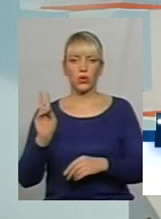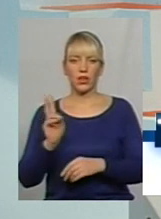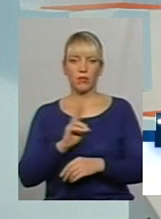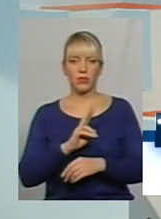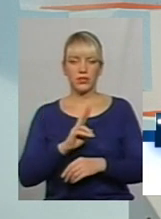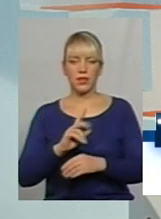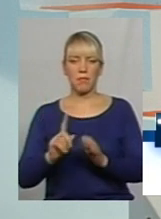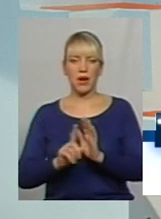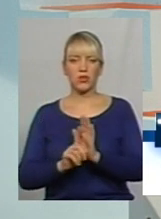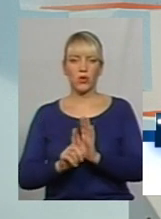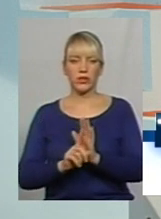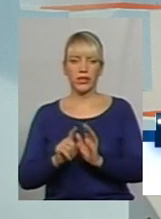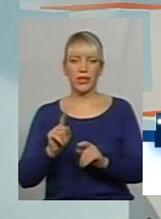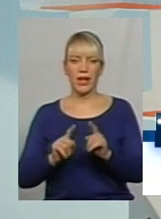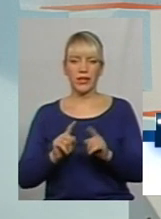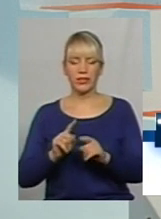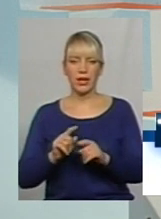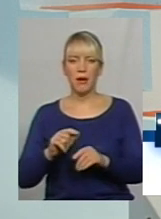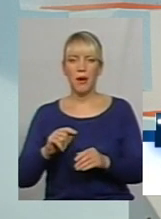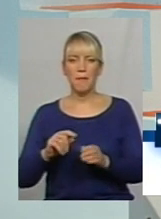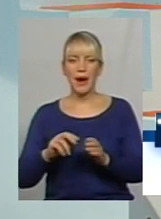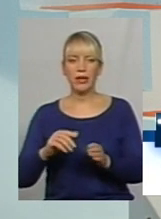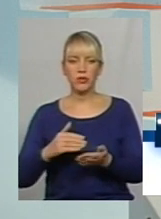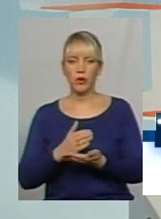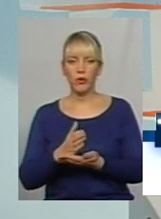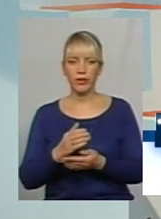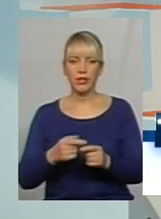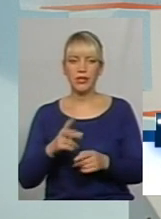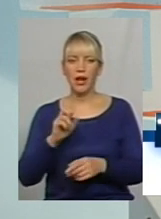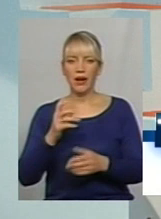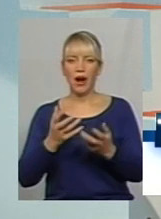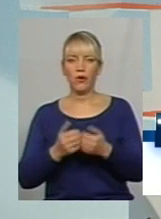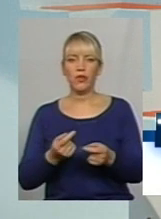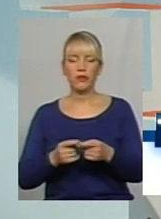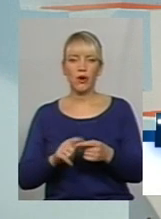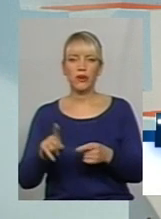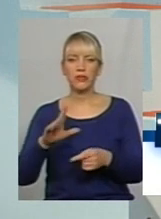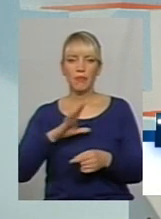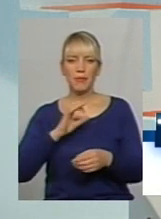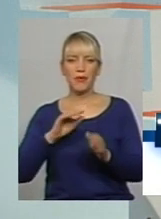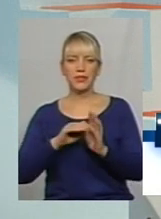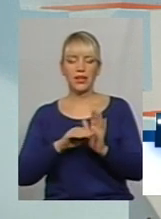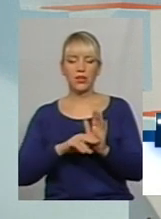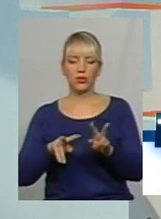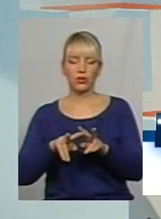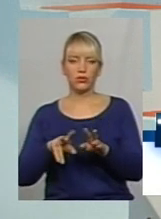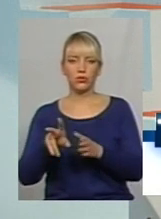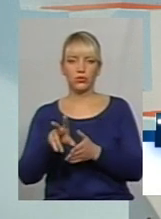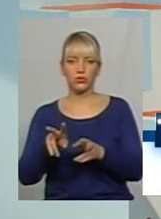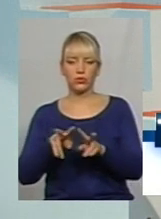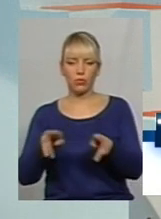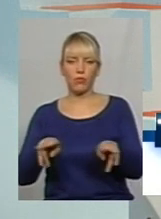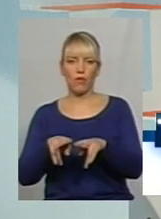Деякі маршрути ми за рахунок того, що вони по схемі руху дублювали один іншого,